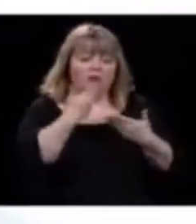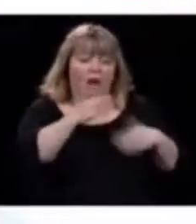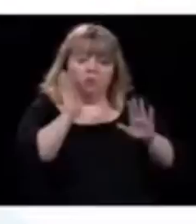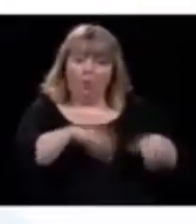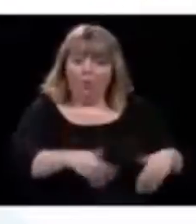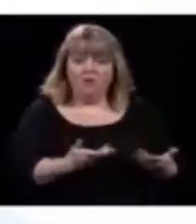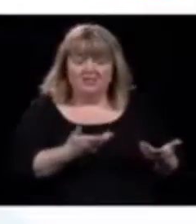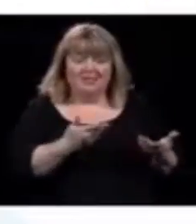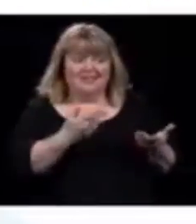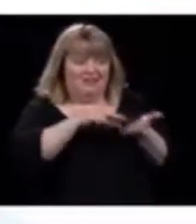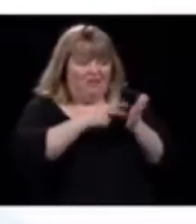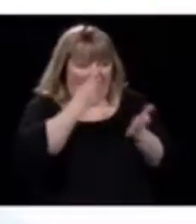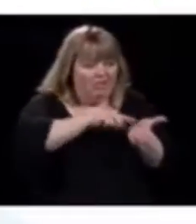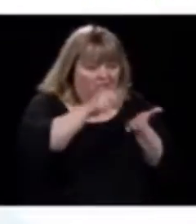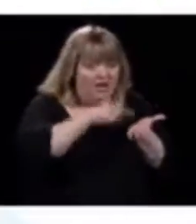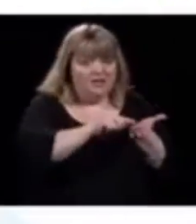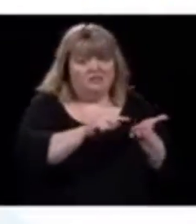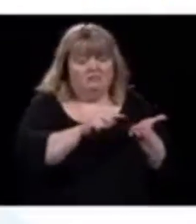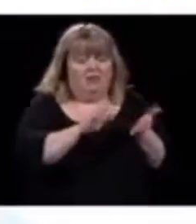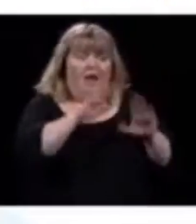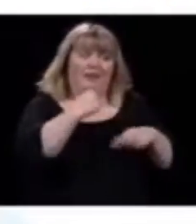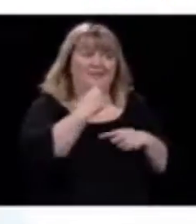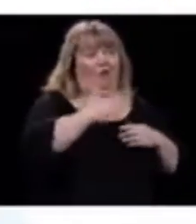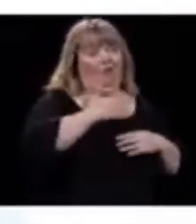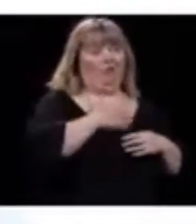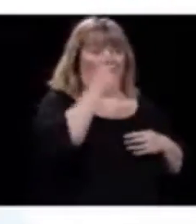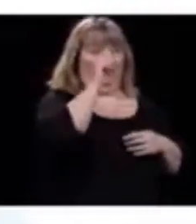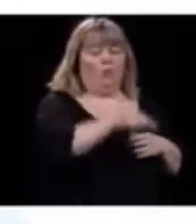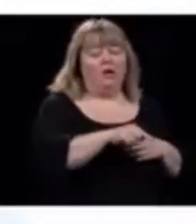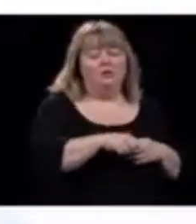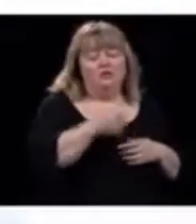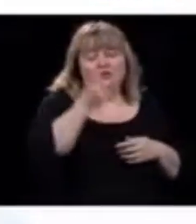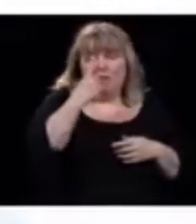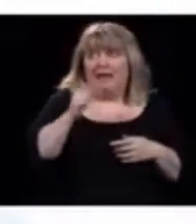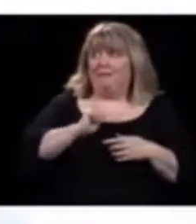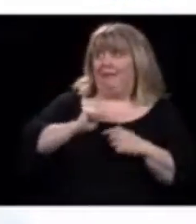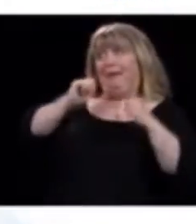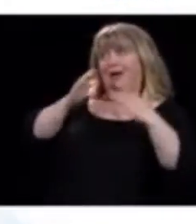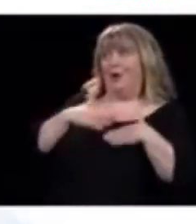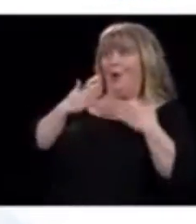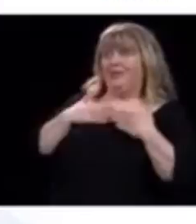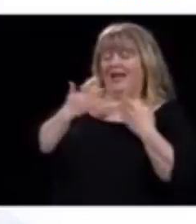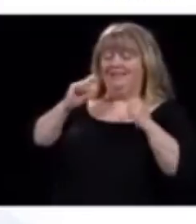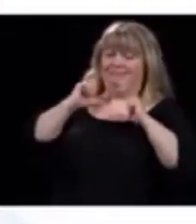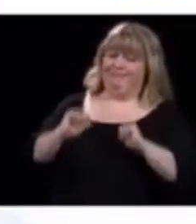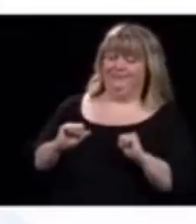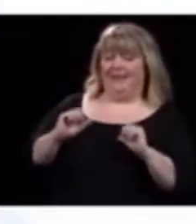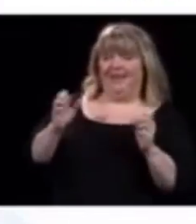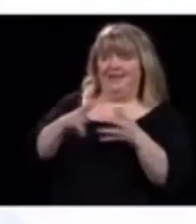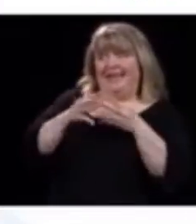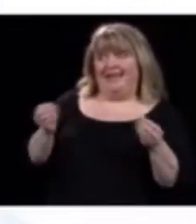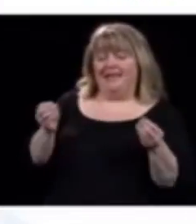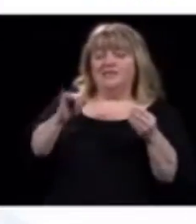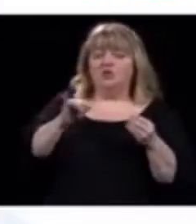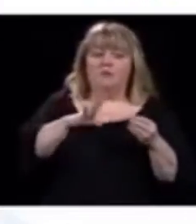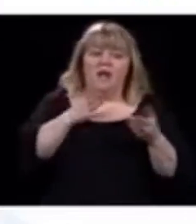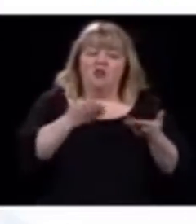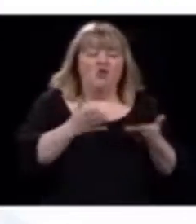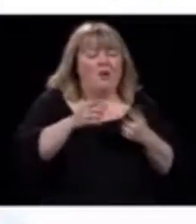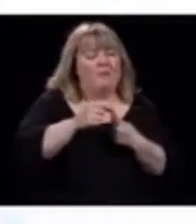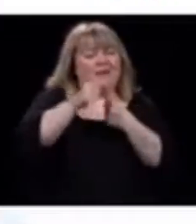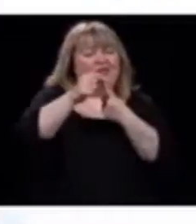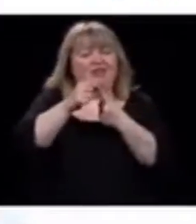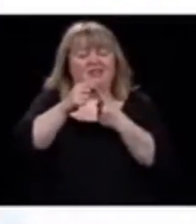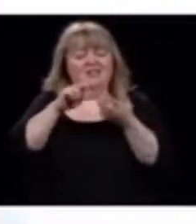faire dire qu'on est content. Je comprends, là, que c'est réconfortant de savoir qu'il des gens qui ne l'ont plus, mais la priorité actuellement,